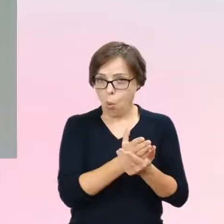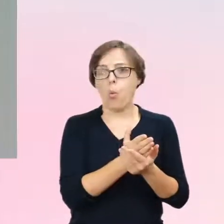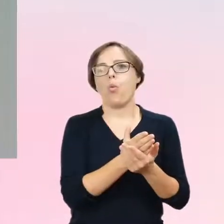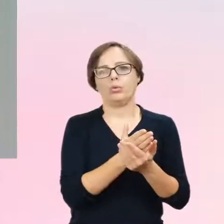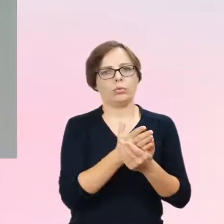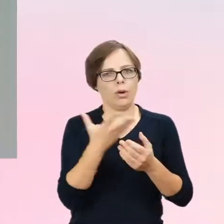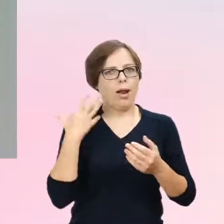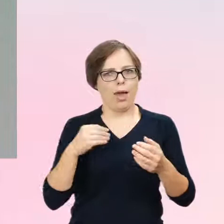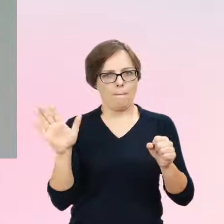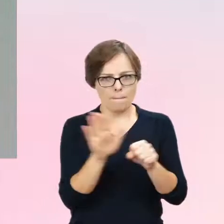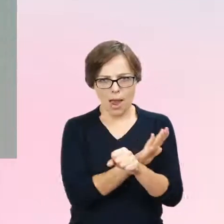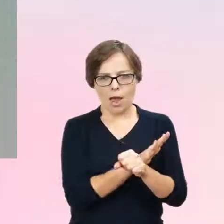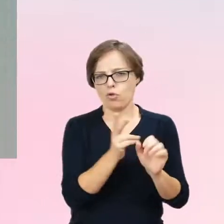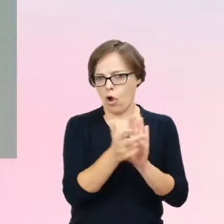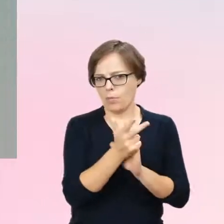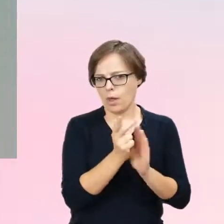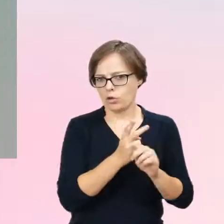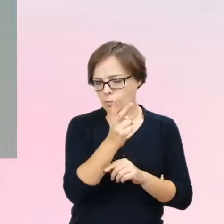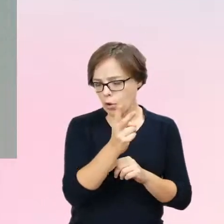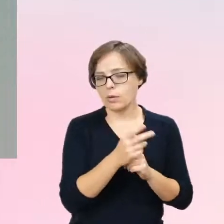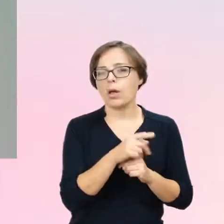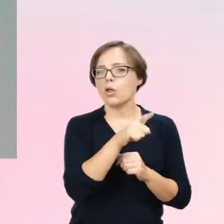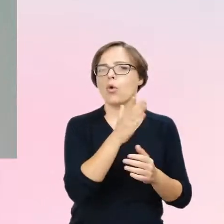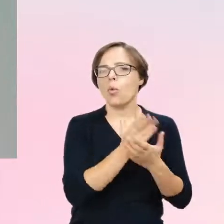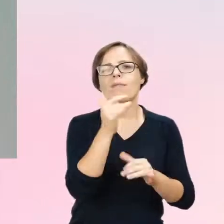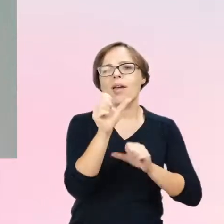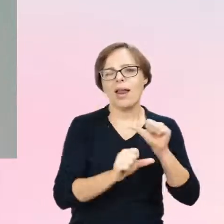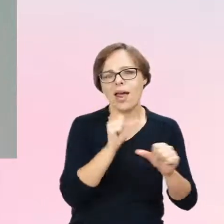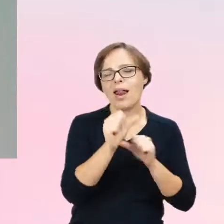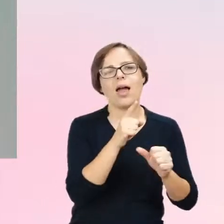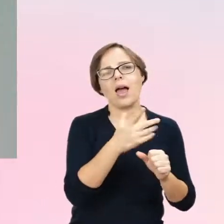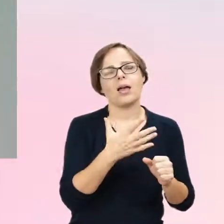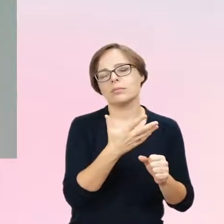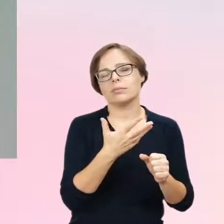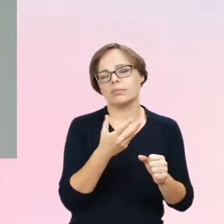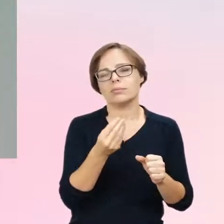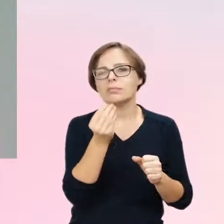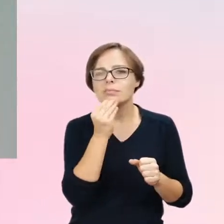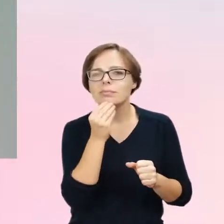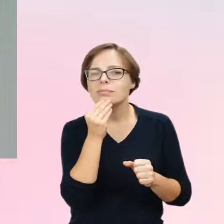miał od wielu lat nasilone objawy zaburzeń odżywiania,